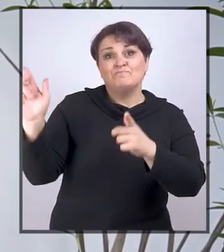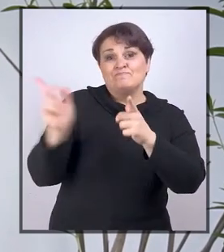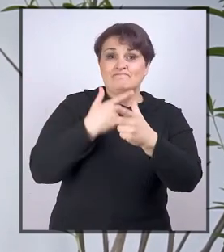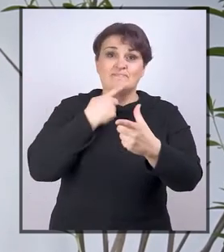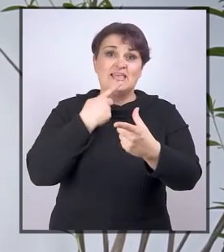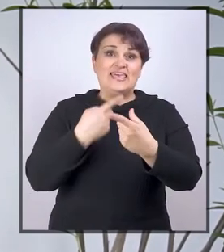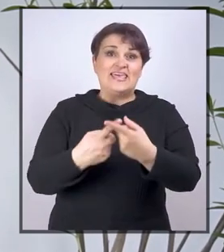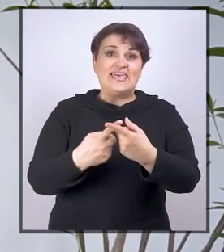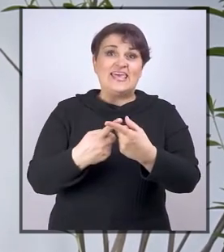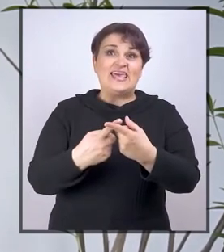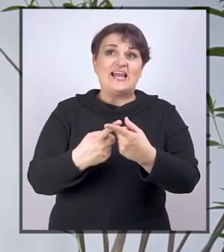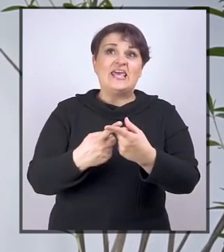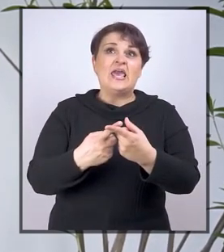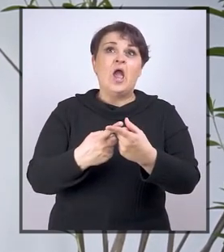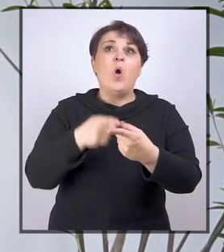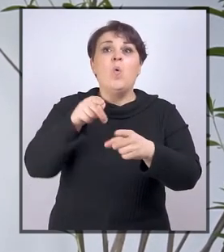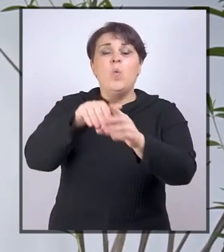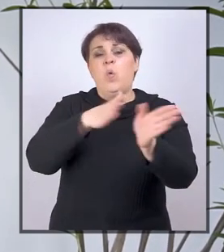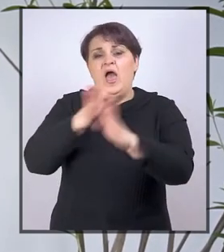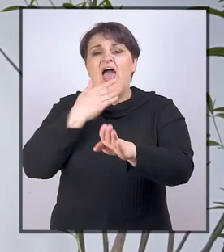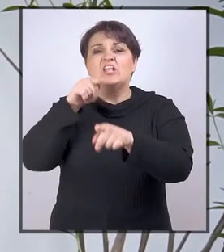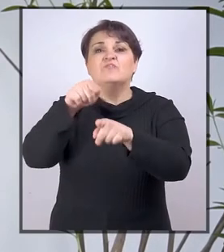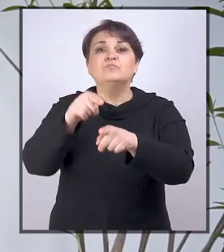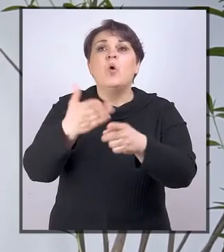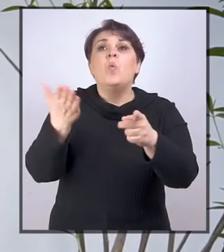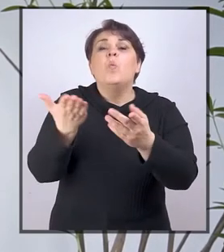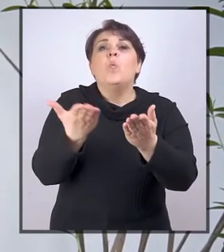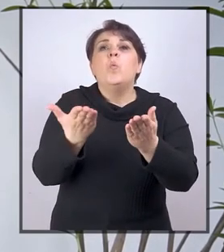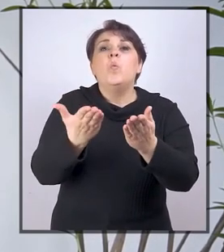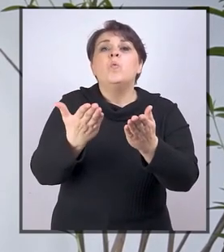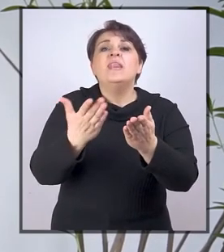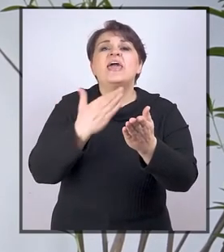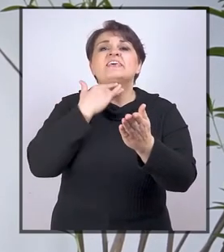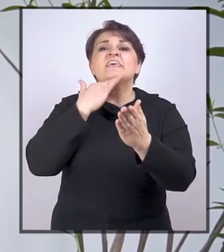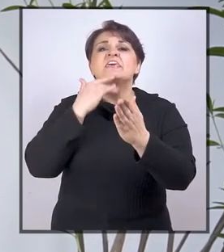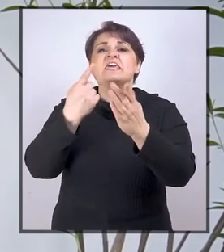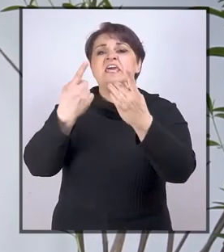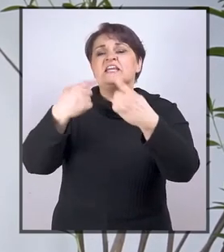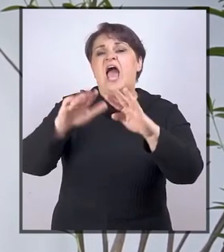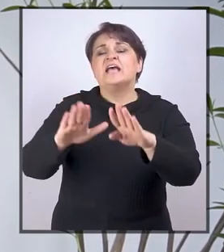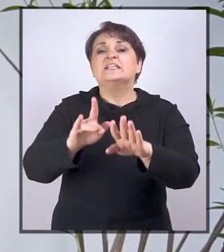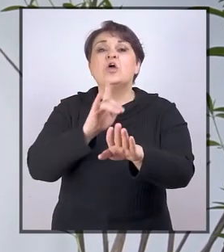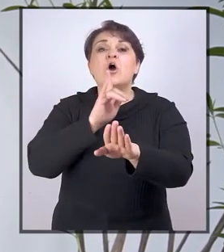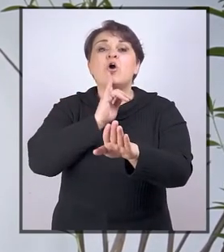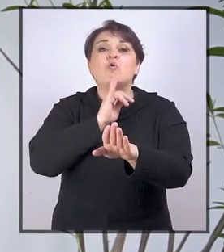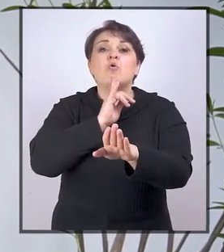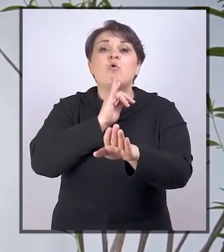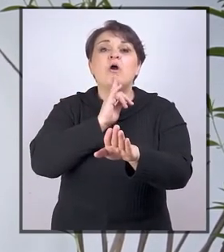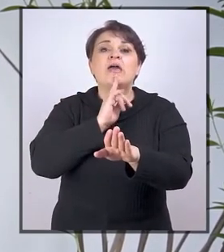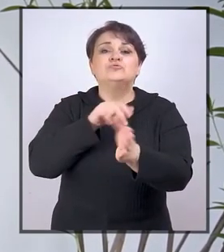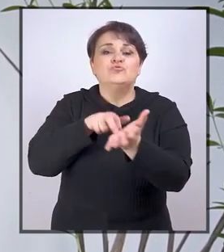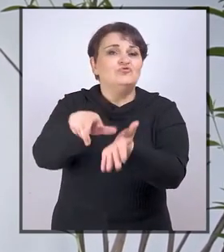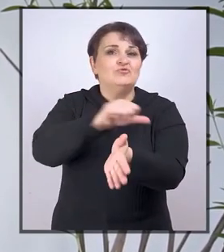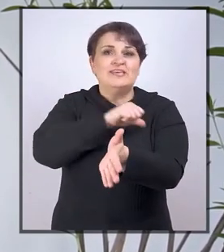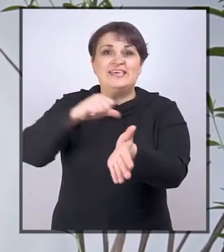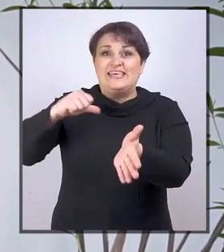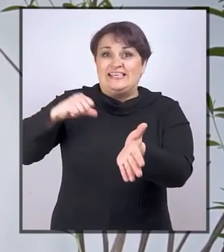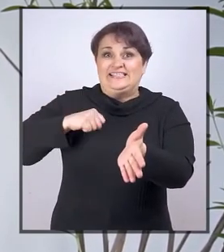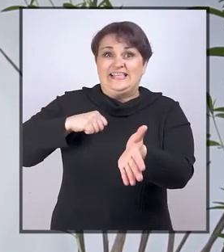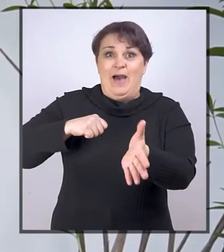ili u okviru redovne škole u neka odjeljenja koja su